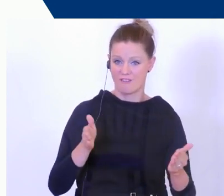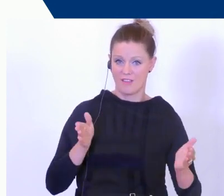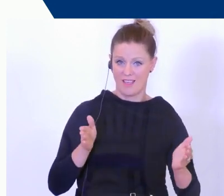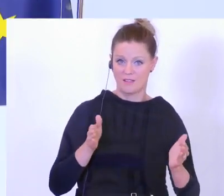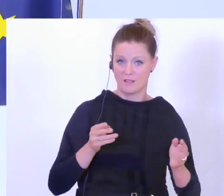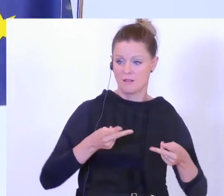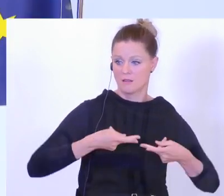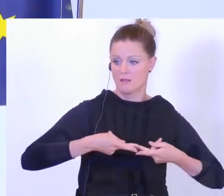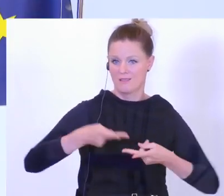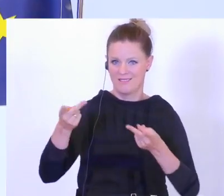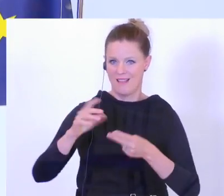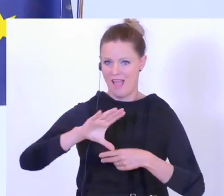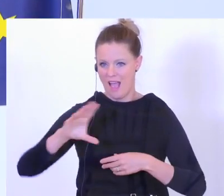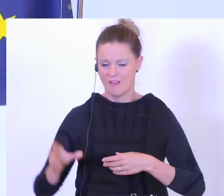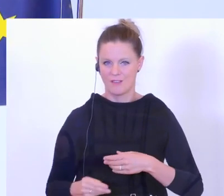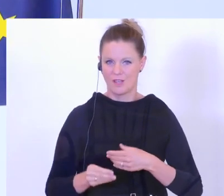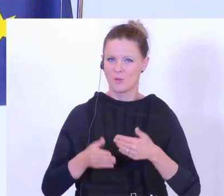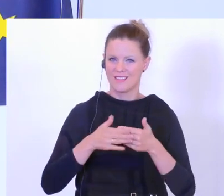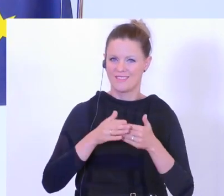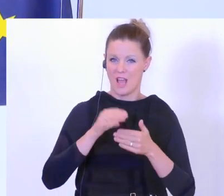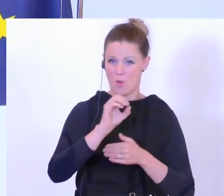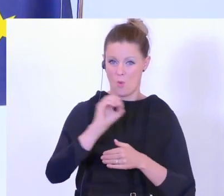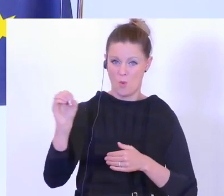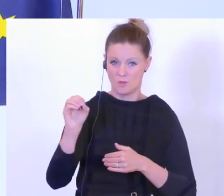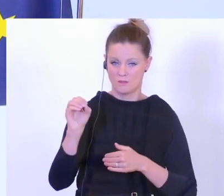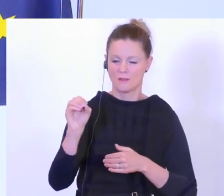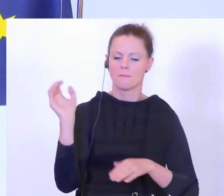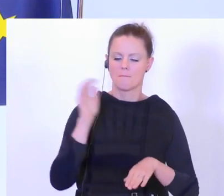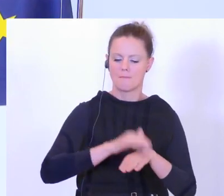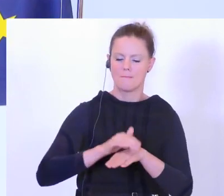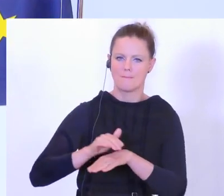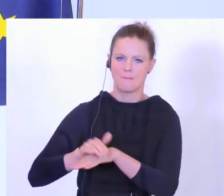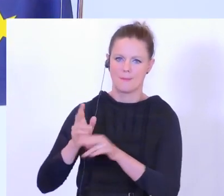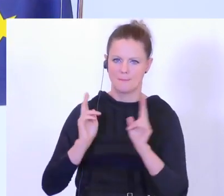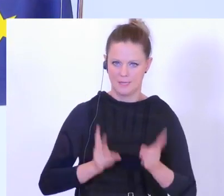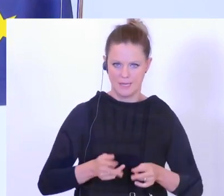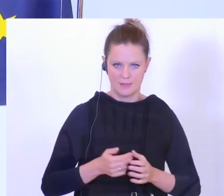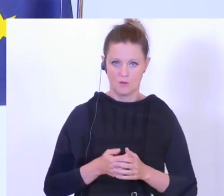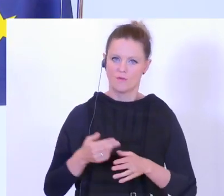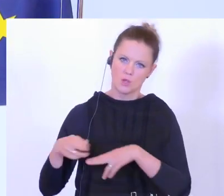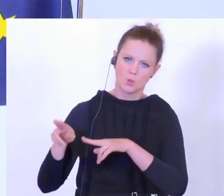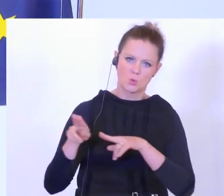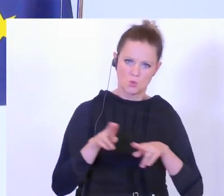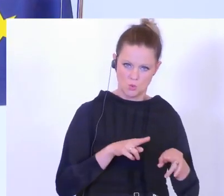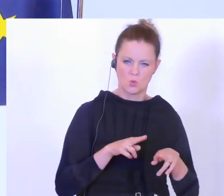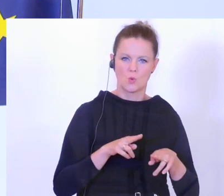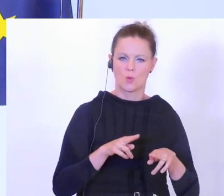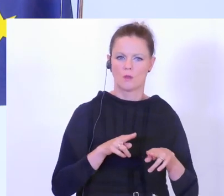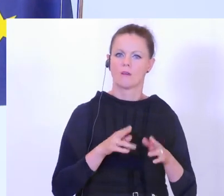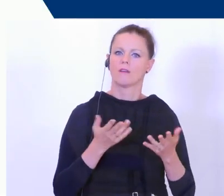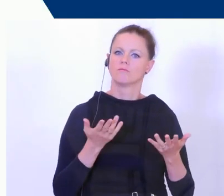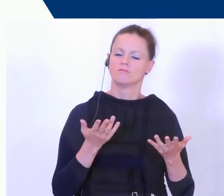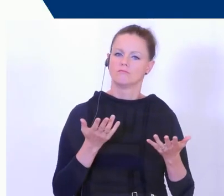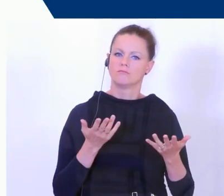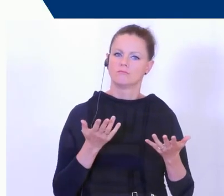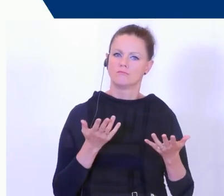Nahen Osten gebracht werden, dass wir dort sehr, sehr gute Aufgriffe haben und das wieder zurückzuführen können auf